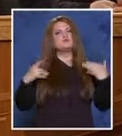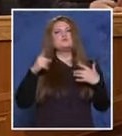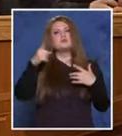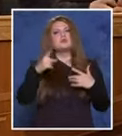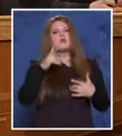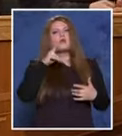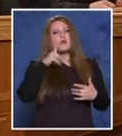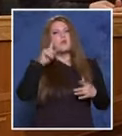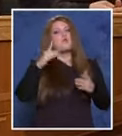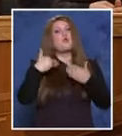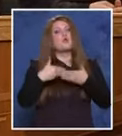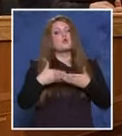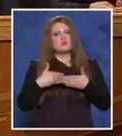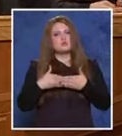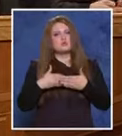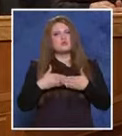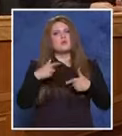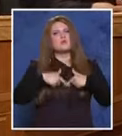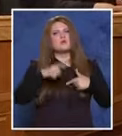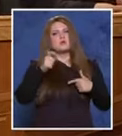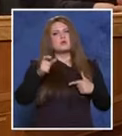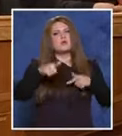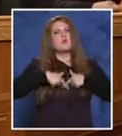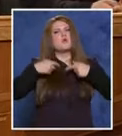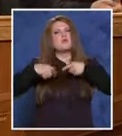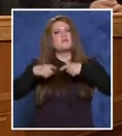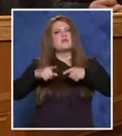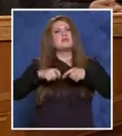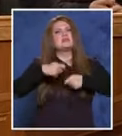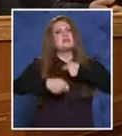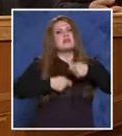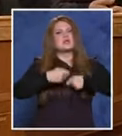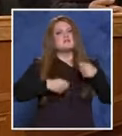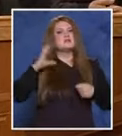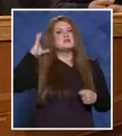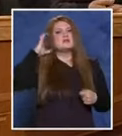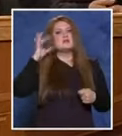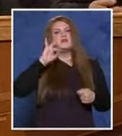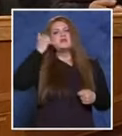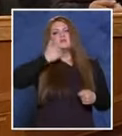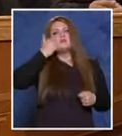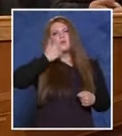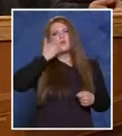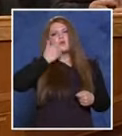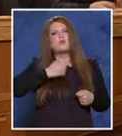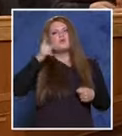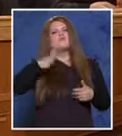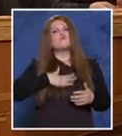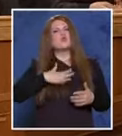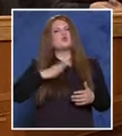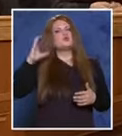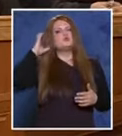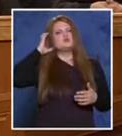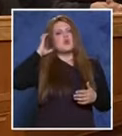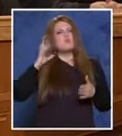обстоятелства по отношение на подсъдимите. Обвинявамите са дейсвали в рамките на службата и възползвайки се демонстративно отслуженото си положение.